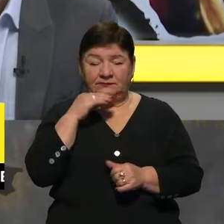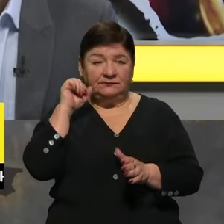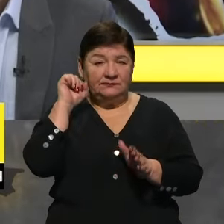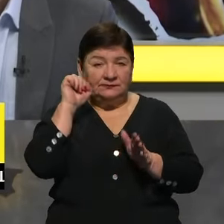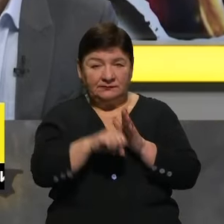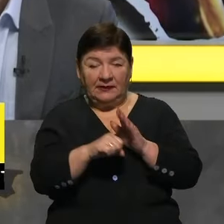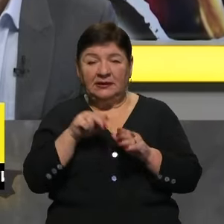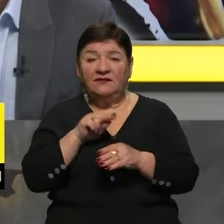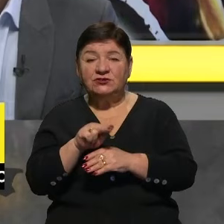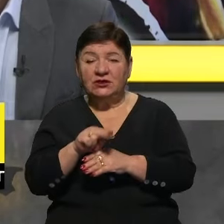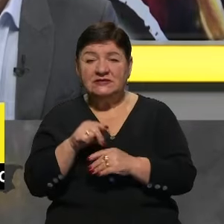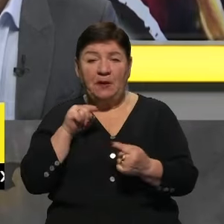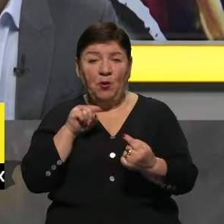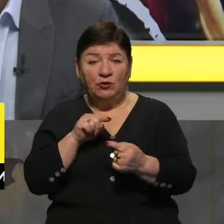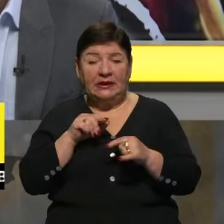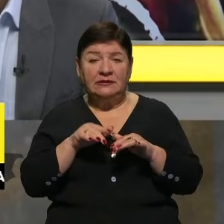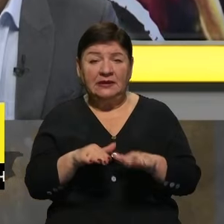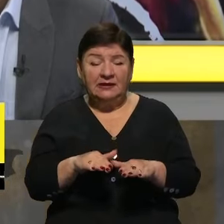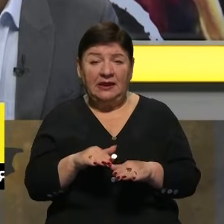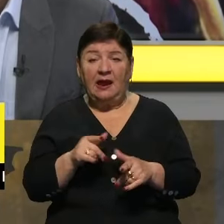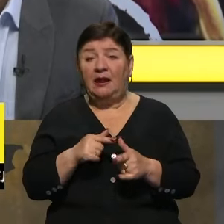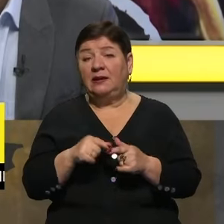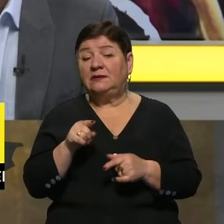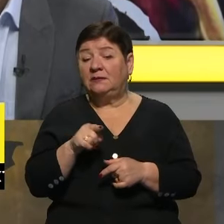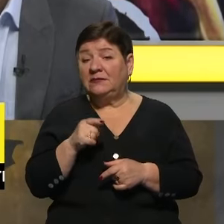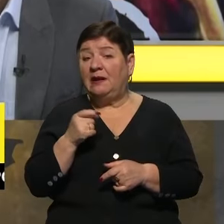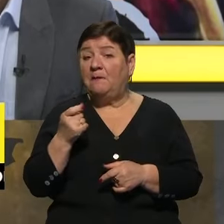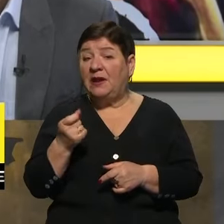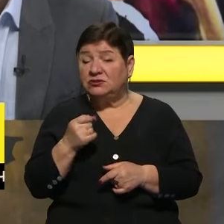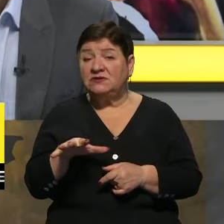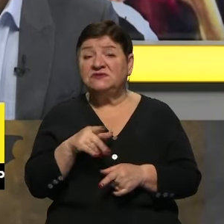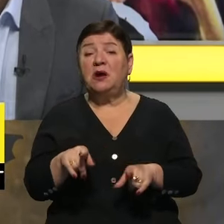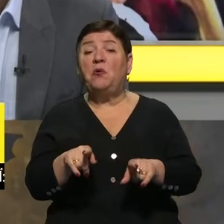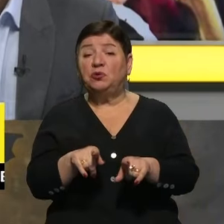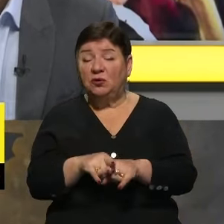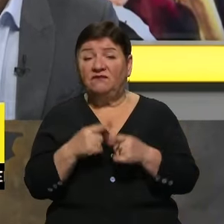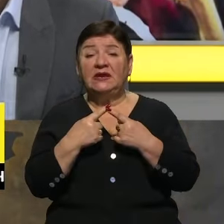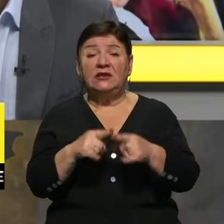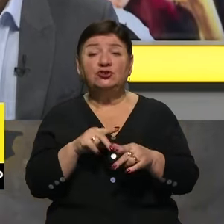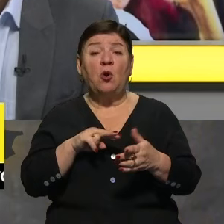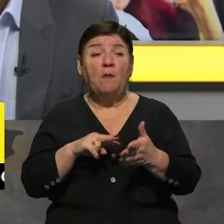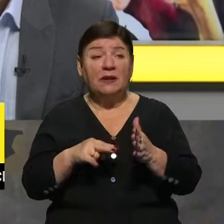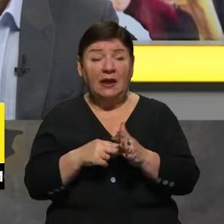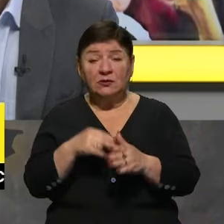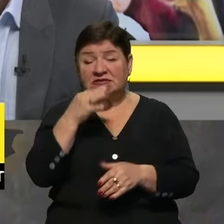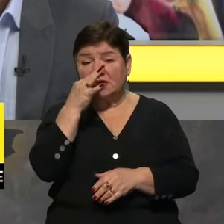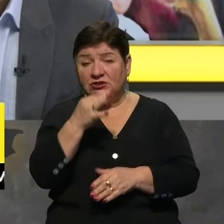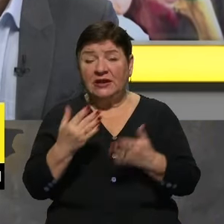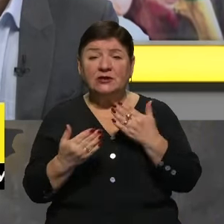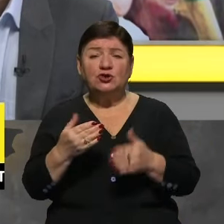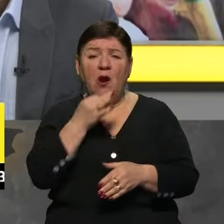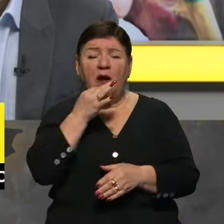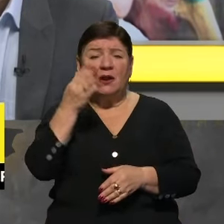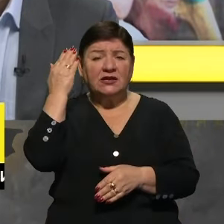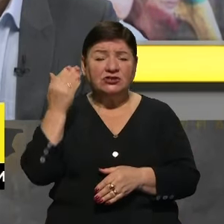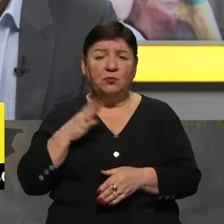ним теж протидіяти, але, тим не менше, все одно, якби, ну, в технічному плані нам, скажу, що якщо раніше у нас була